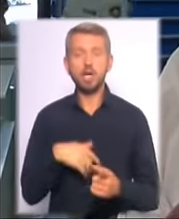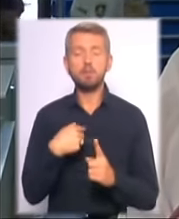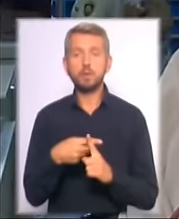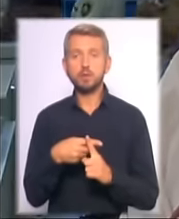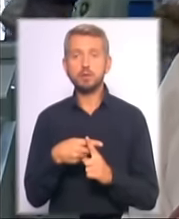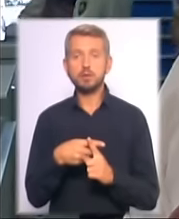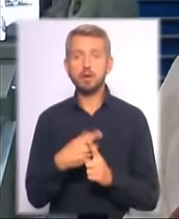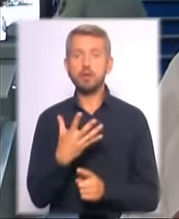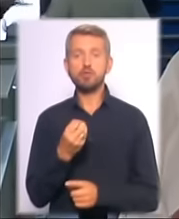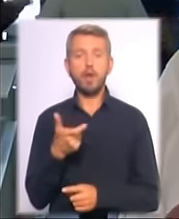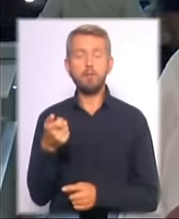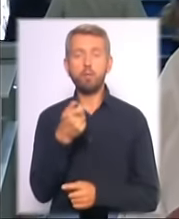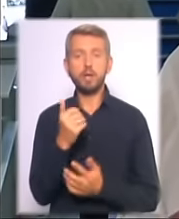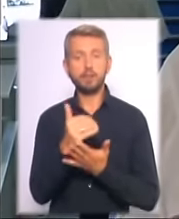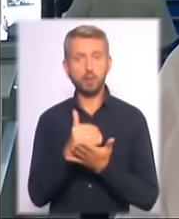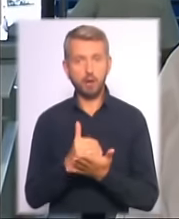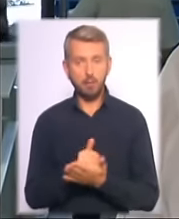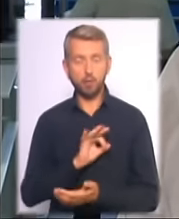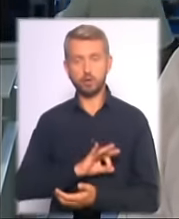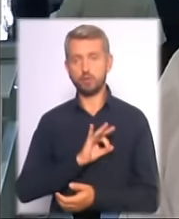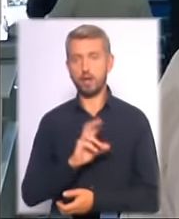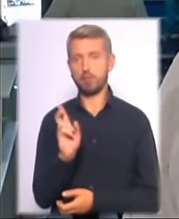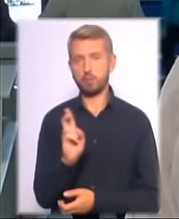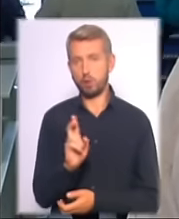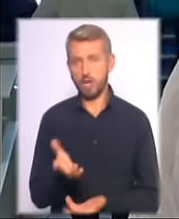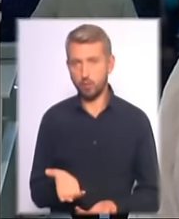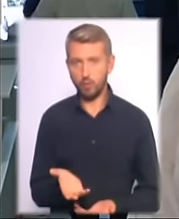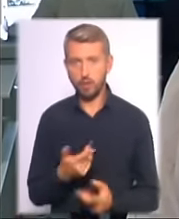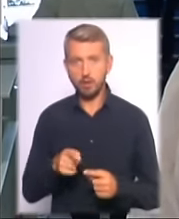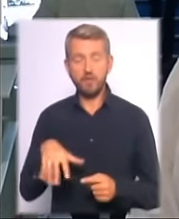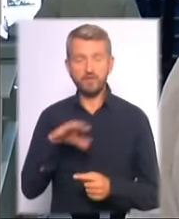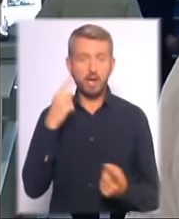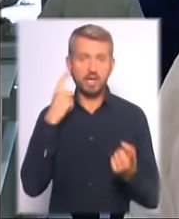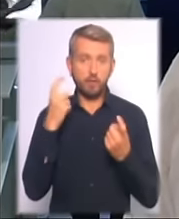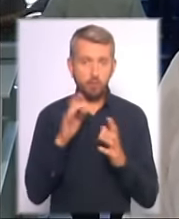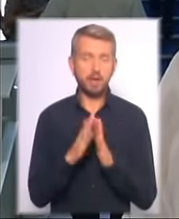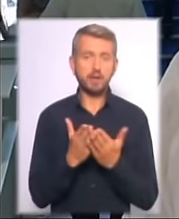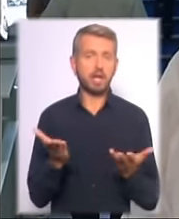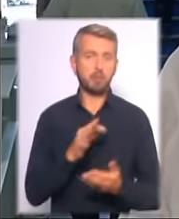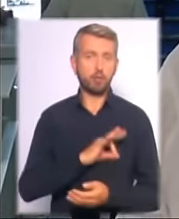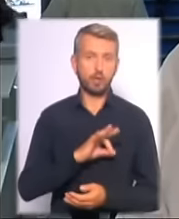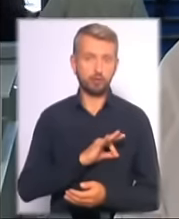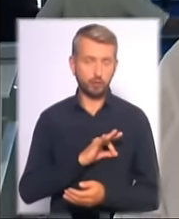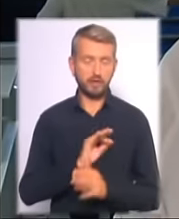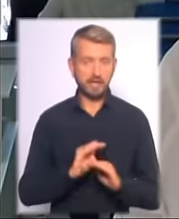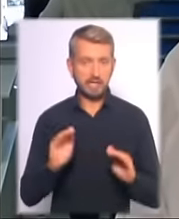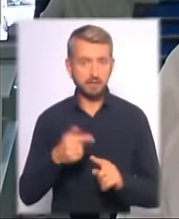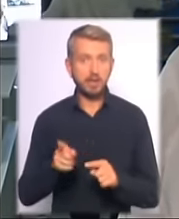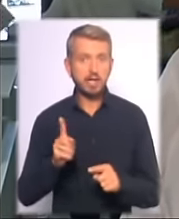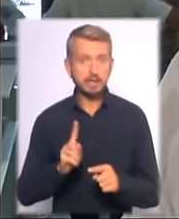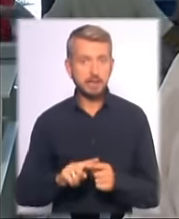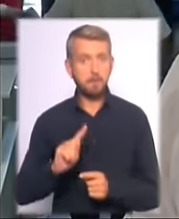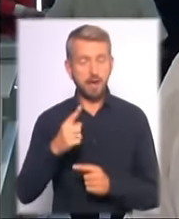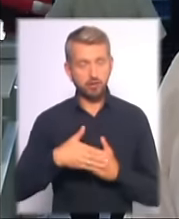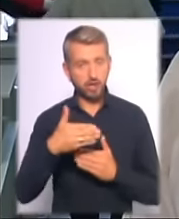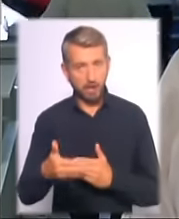ще мобільний додаток користування бібліотекою. Це вся інформація, книгами, які користуються учні. Це перший